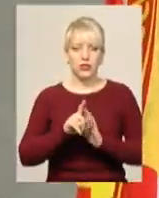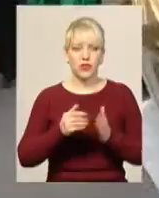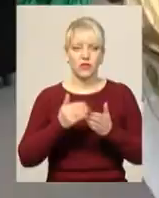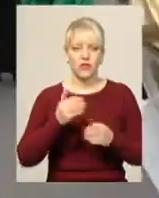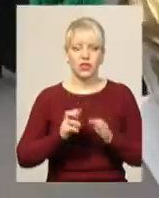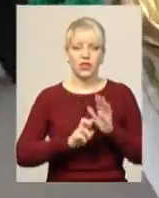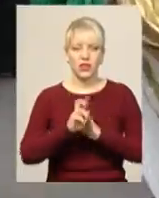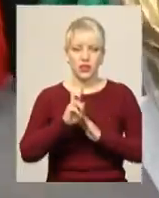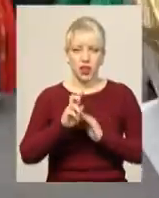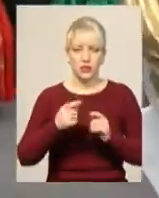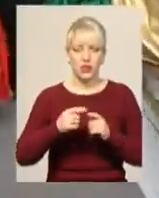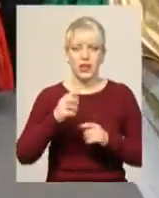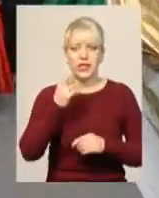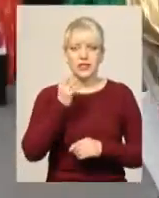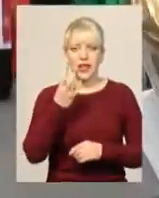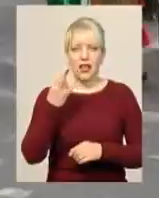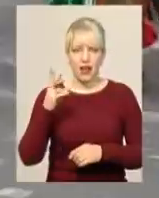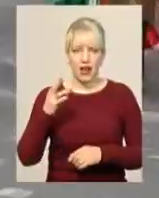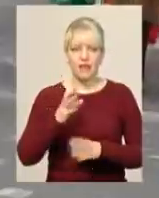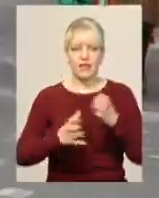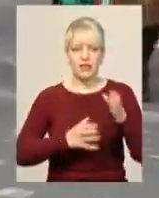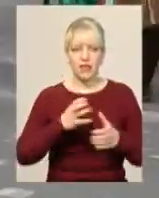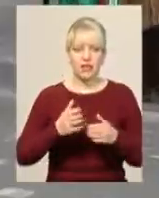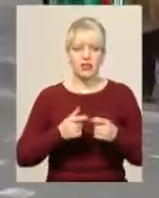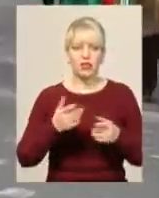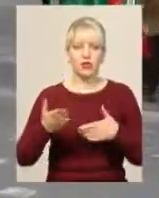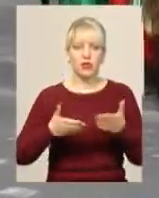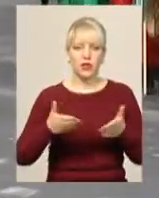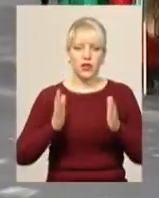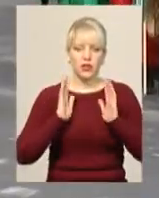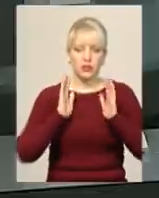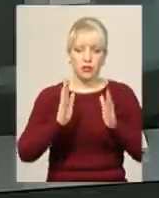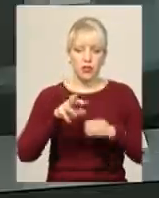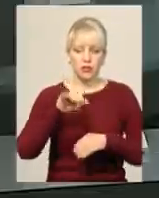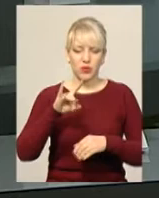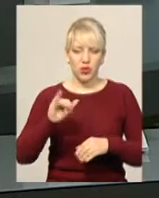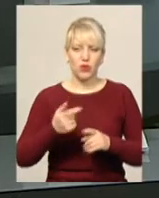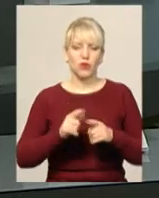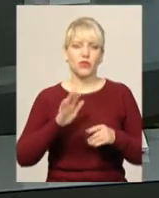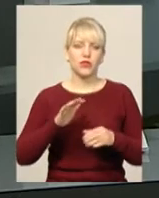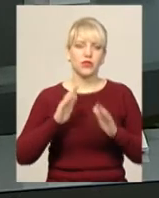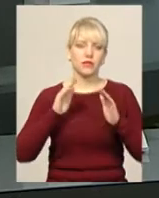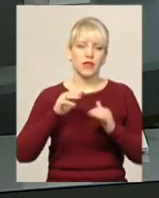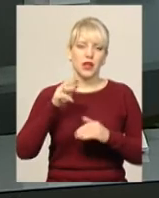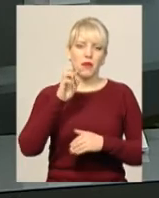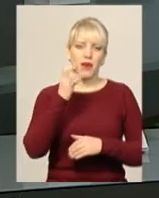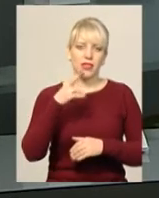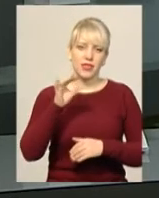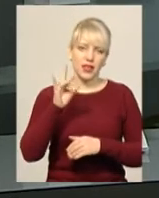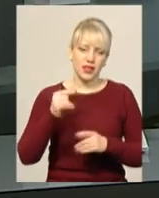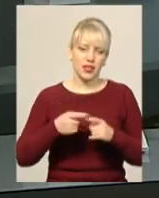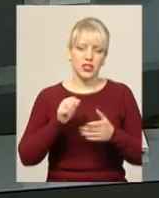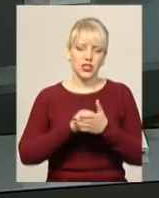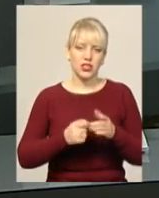проспекту Миру на вулицю Свободи, звідти на Зарічанську і вулицею Бендери повернеться назад до костелу. Через це рух транспорту